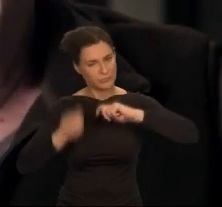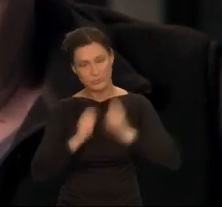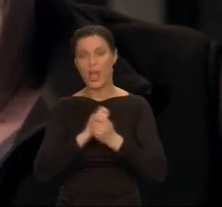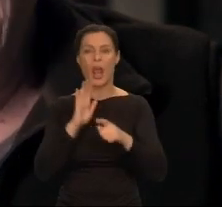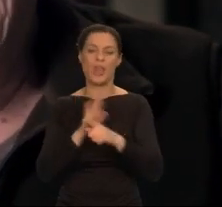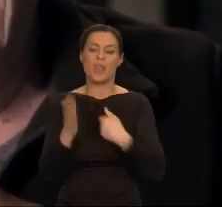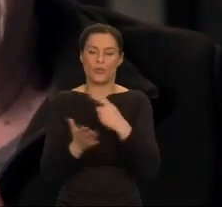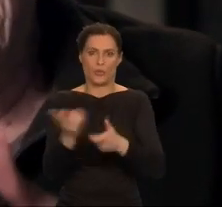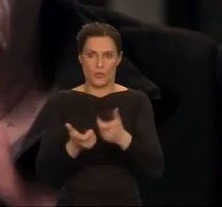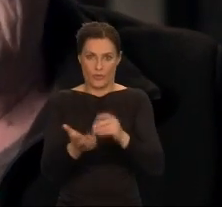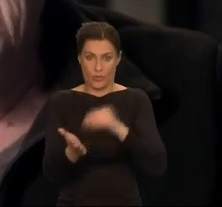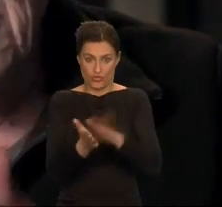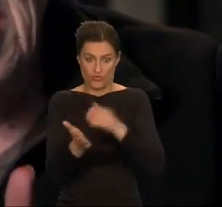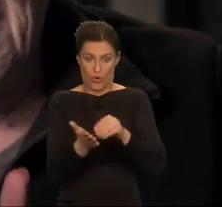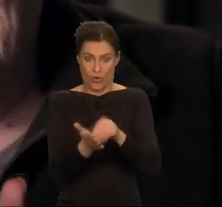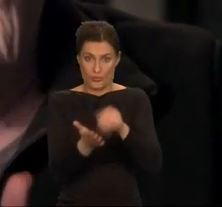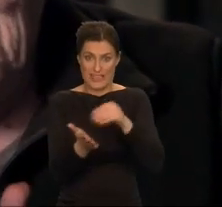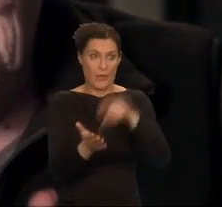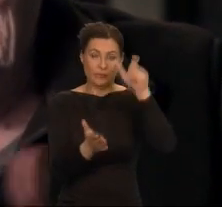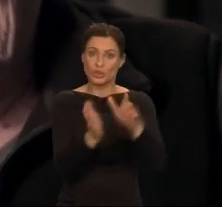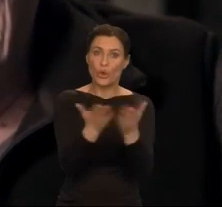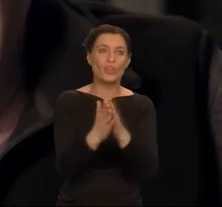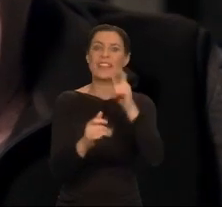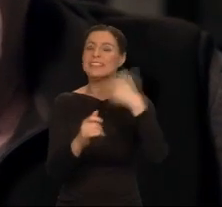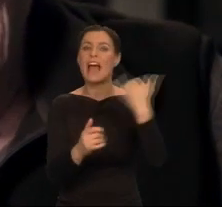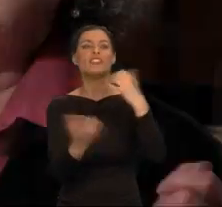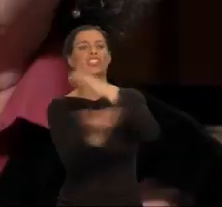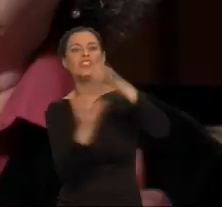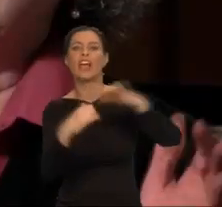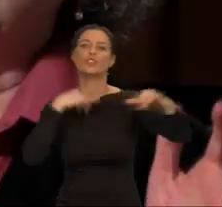władzy. Światem rządzą mężczyźni, jak zawsze.